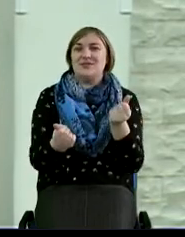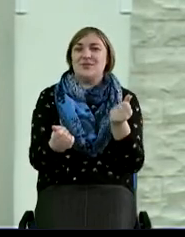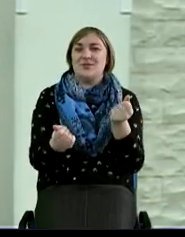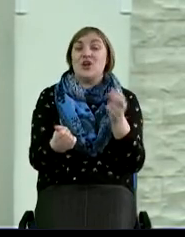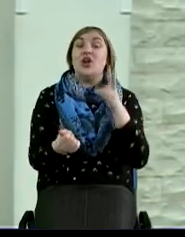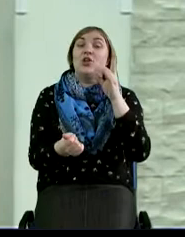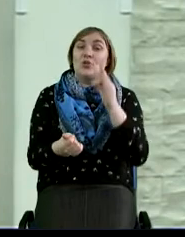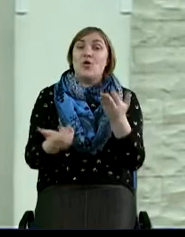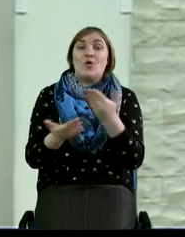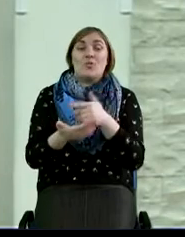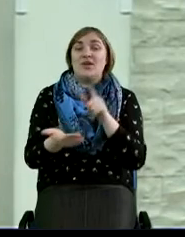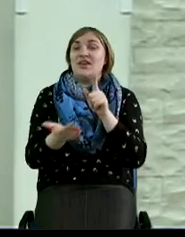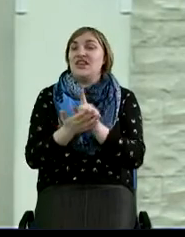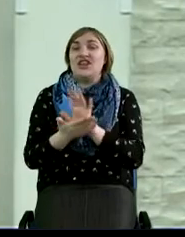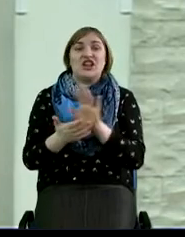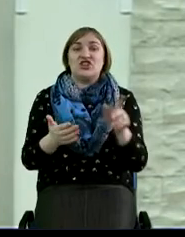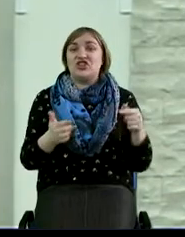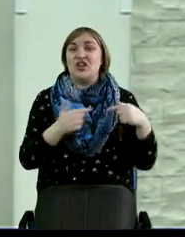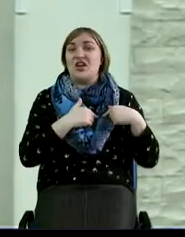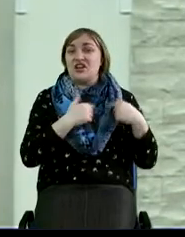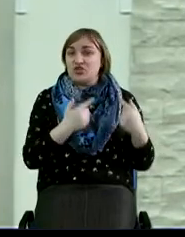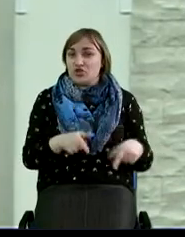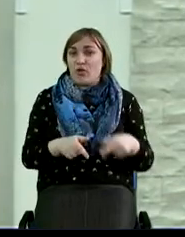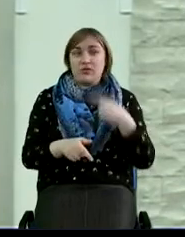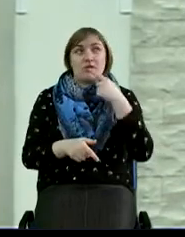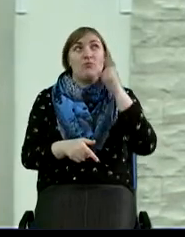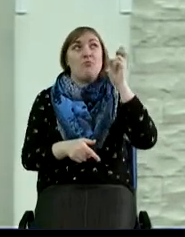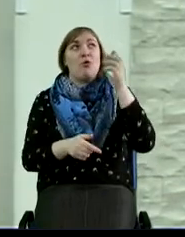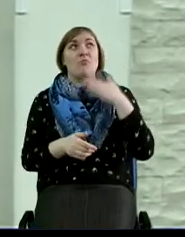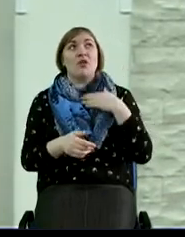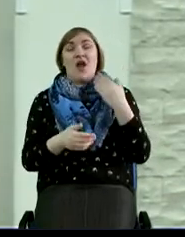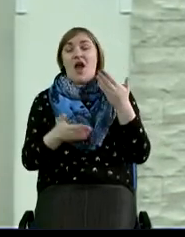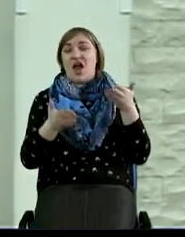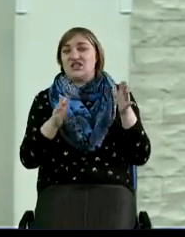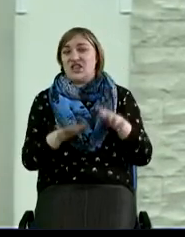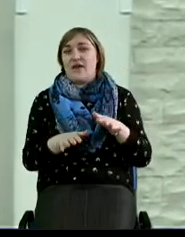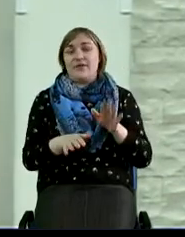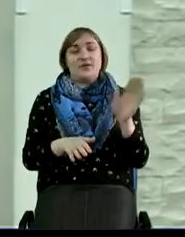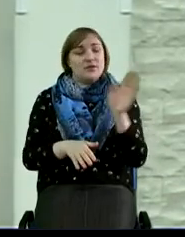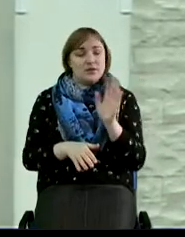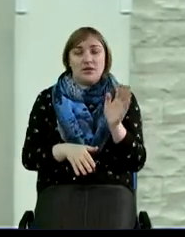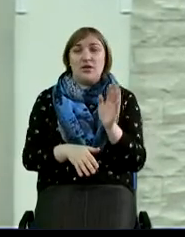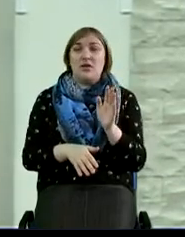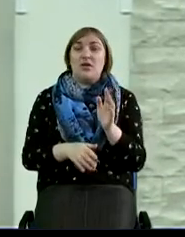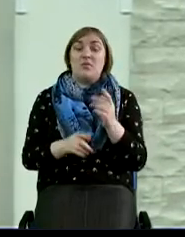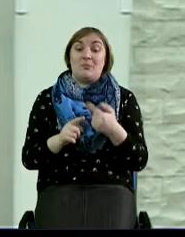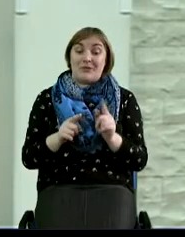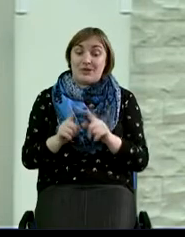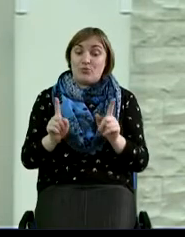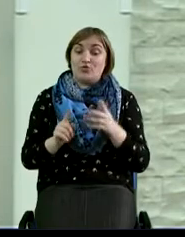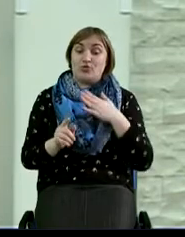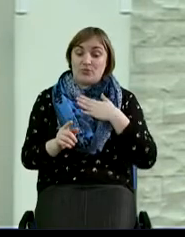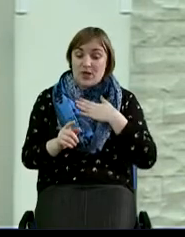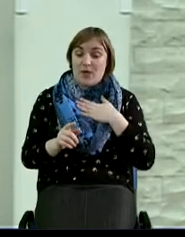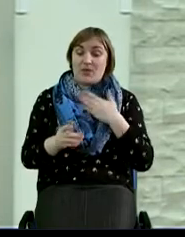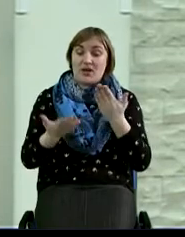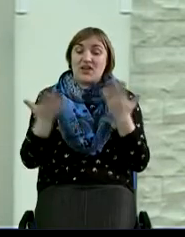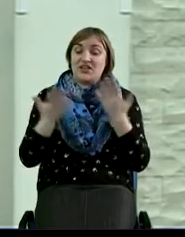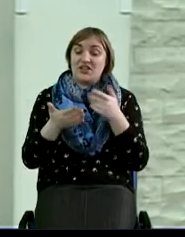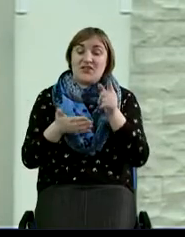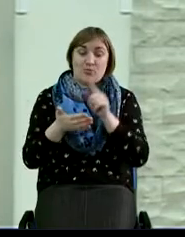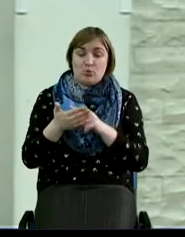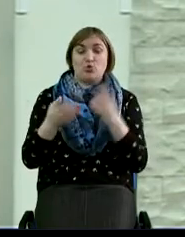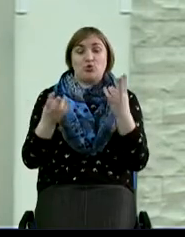мы не должны разочаровываться и говорить, что Бог нас оставил в тот или иной момент, потому что нам за какие-то наши жизненные ситуации